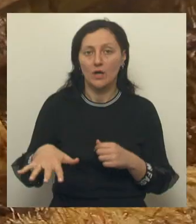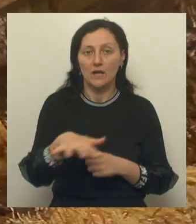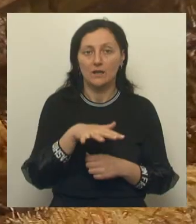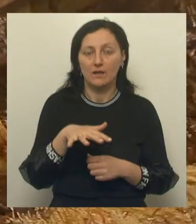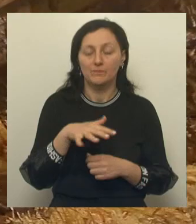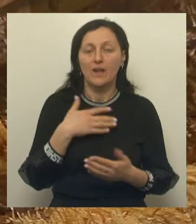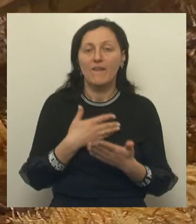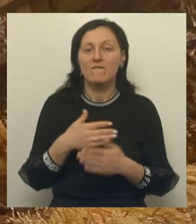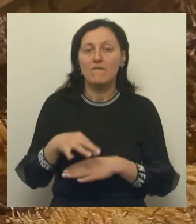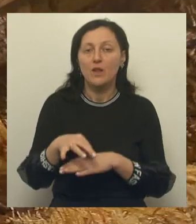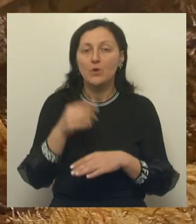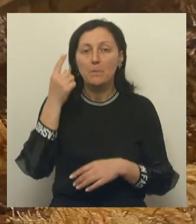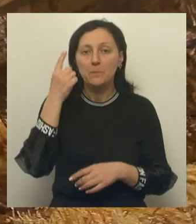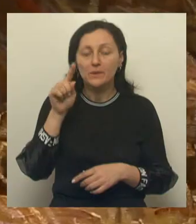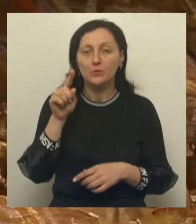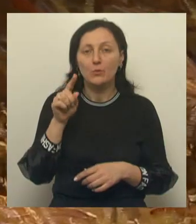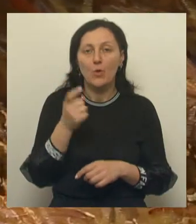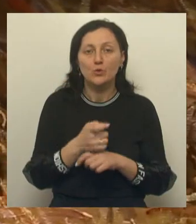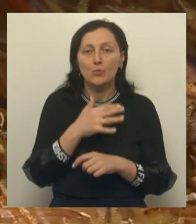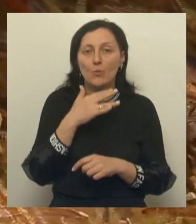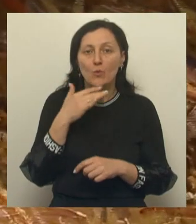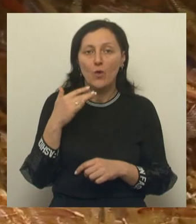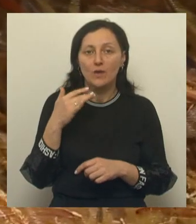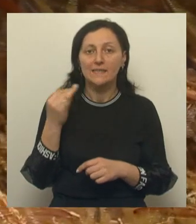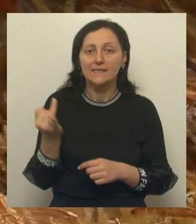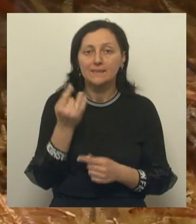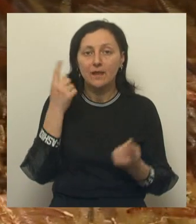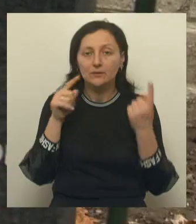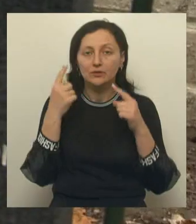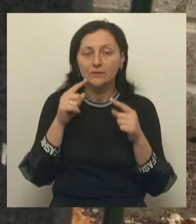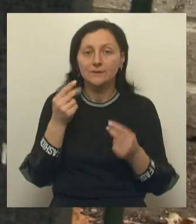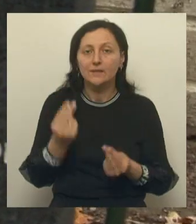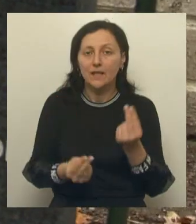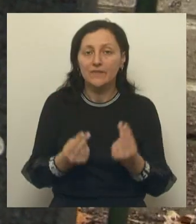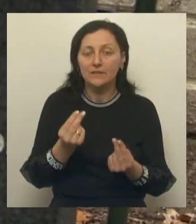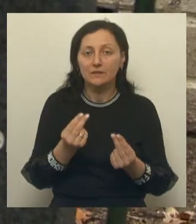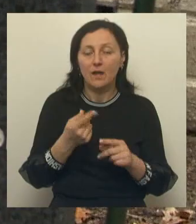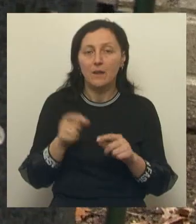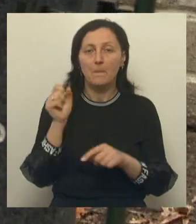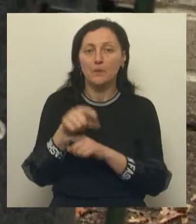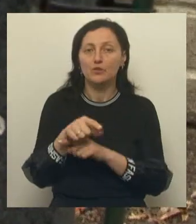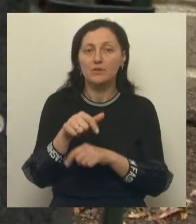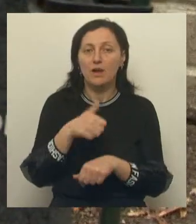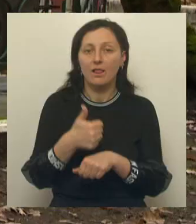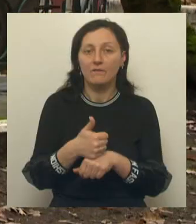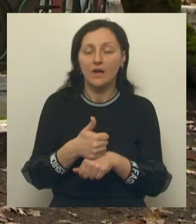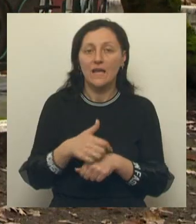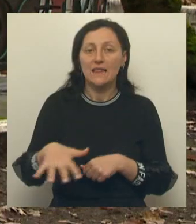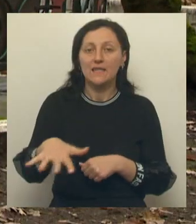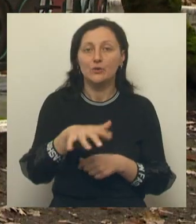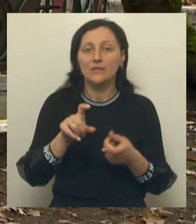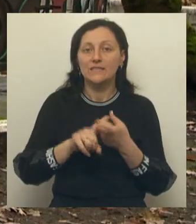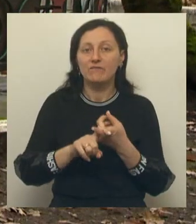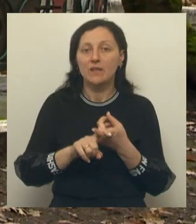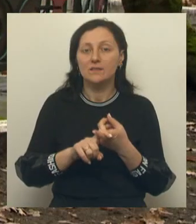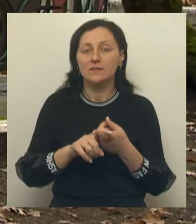Также волонтеры придумали большое количество исторических квестов. Кроме того, по поручению главы региона, территории, связанные с